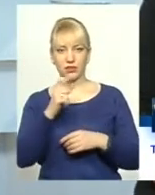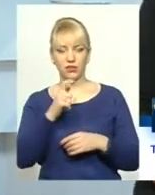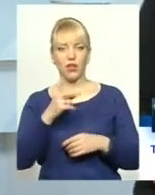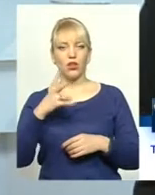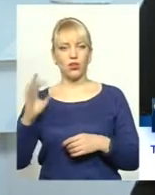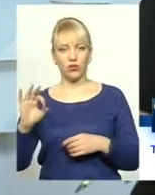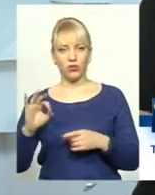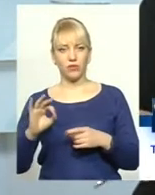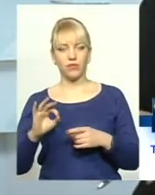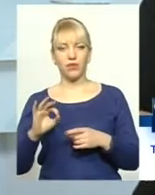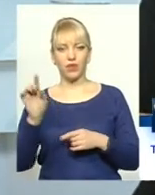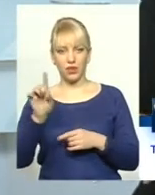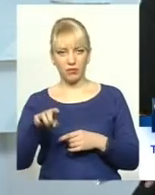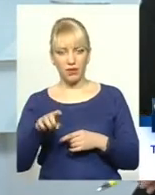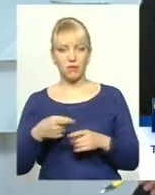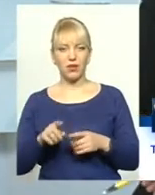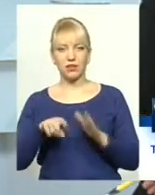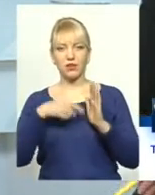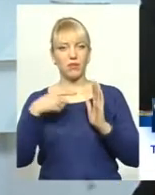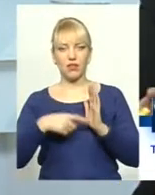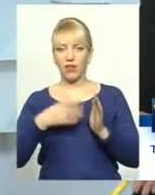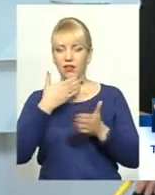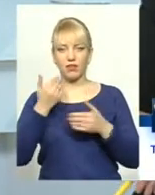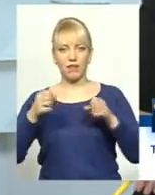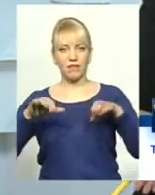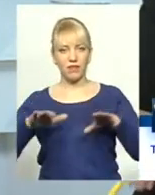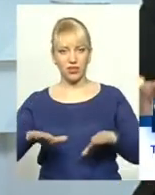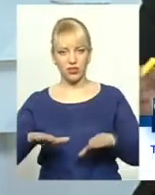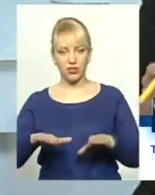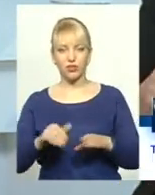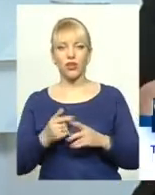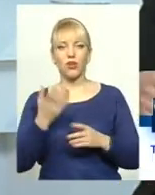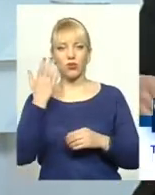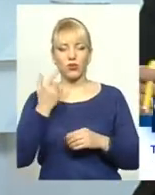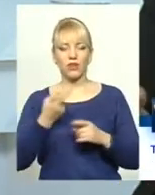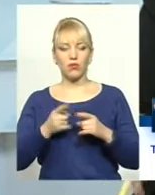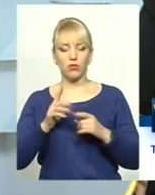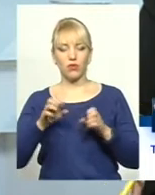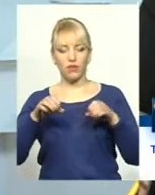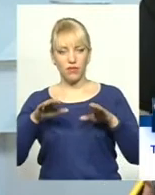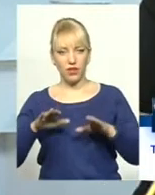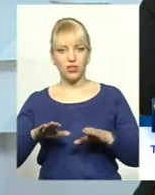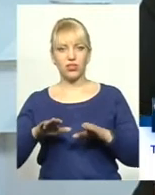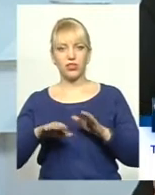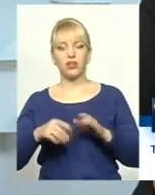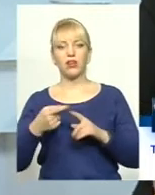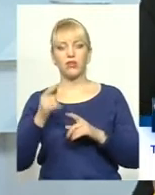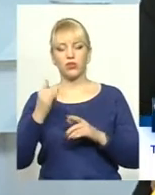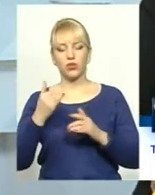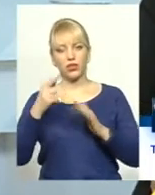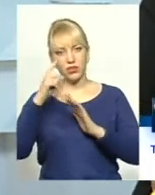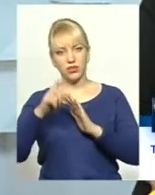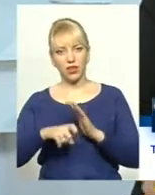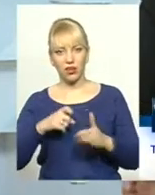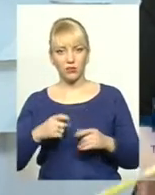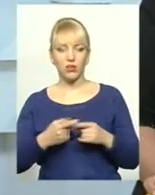але тим не менш питання досить впір не вирішене. І коли воно буде вирішене, ми намагаємо сьогодні дізнатись. У нас сьогодні у